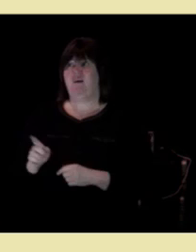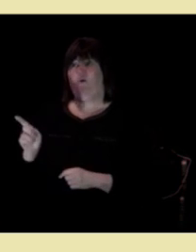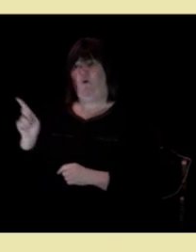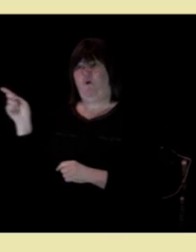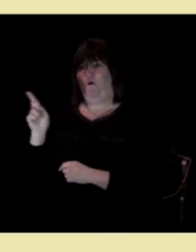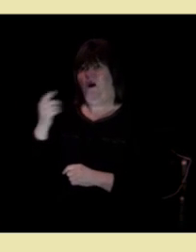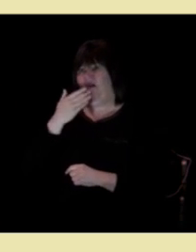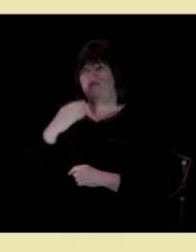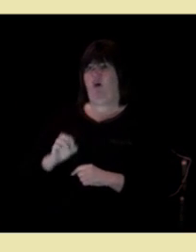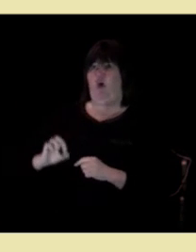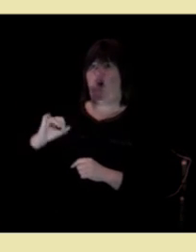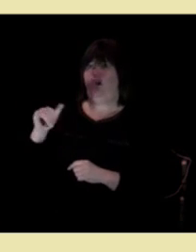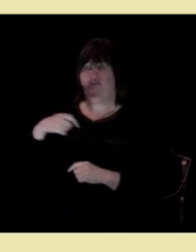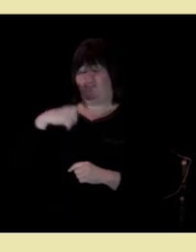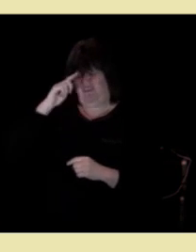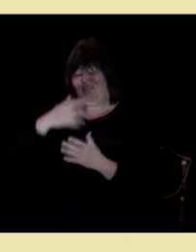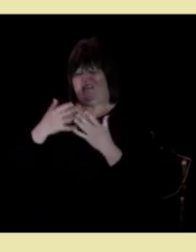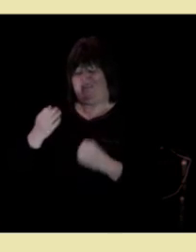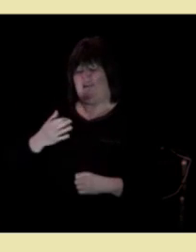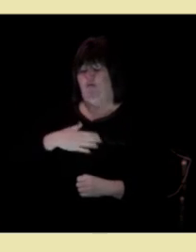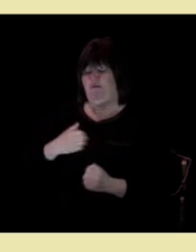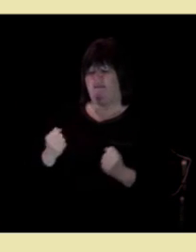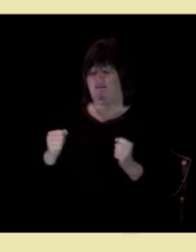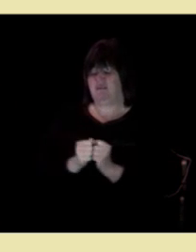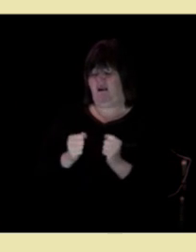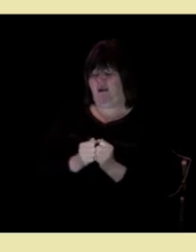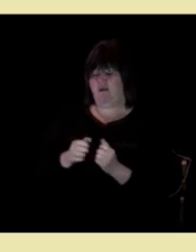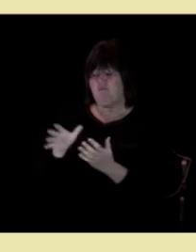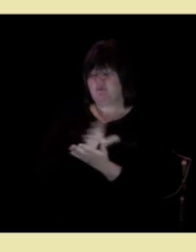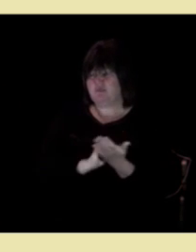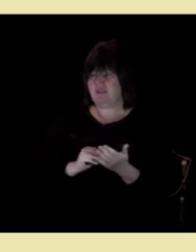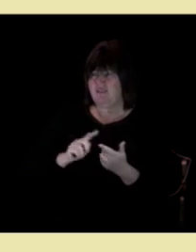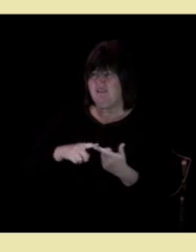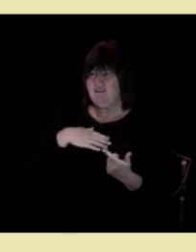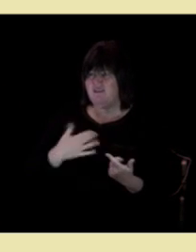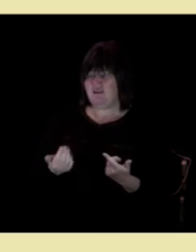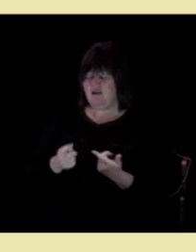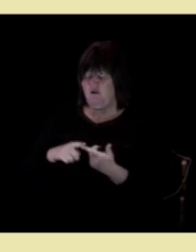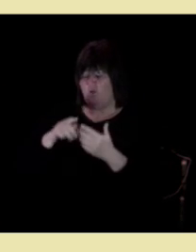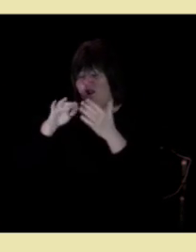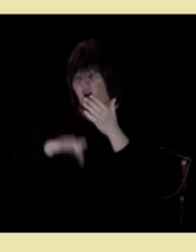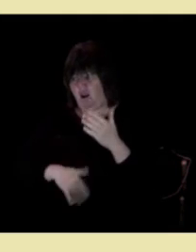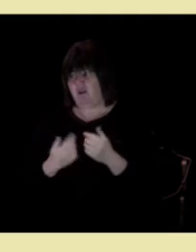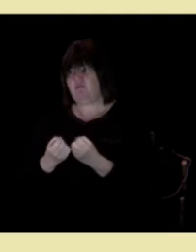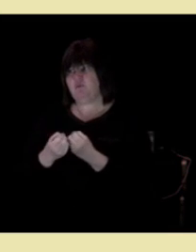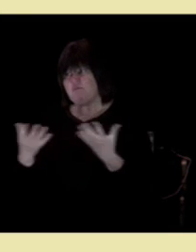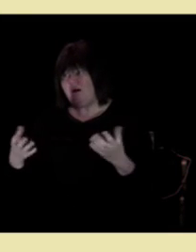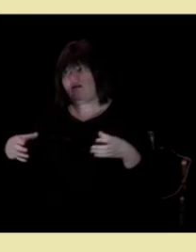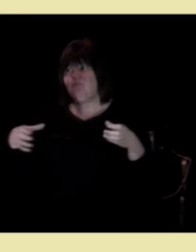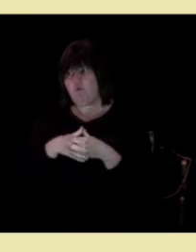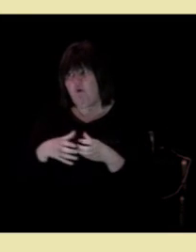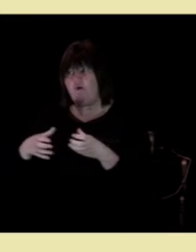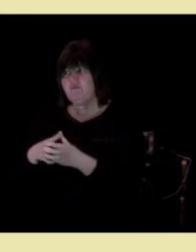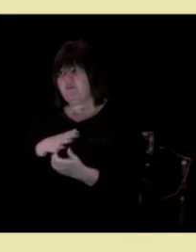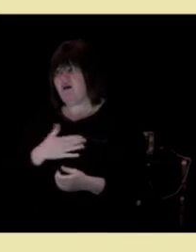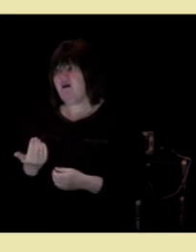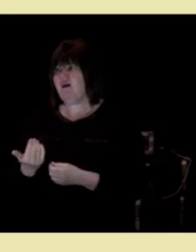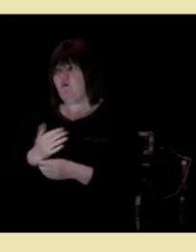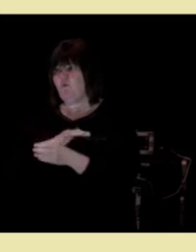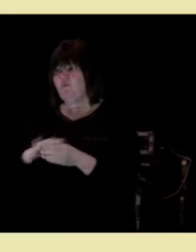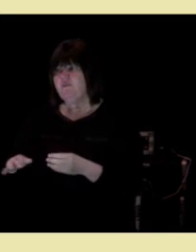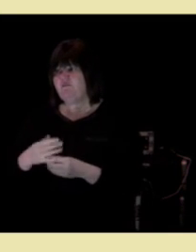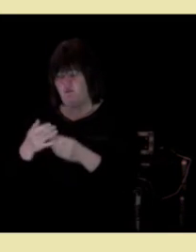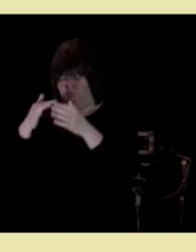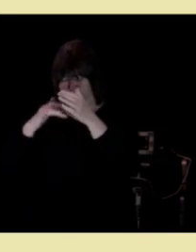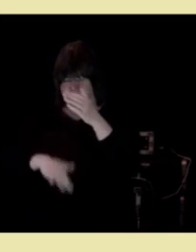vet jo ingenting om mine trange budsjetter ingenting om de mange og lange møtene eller de fulle innboksene og de